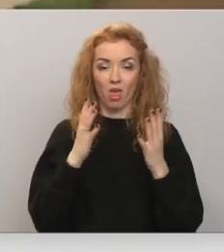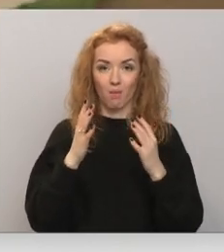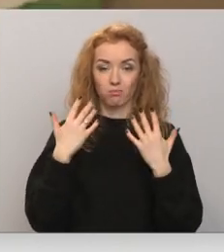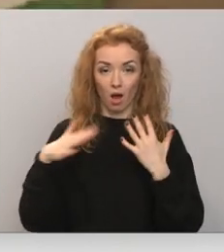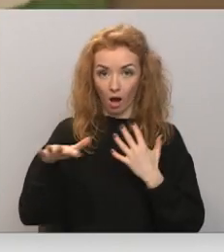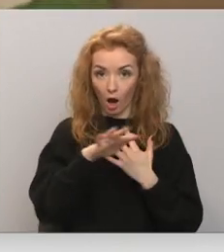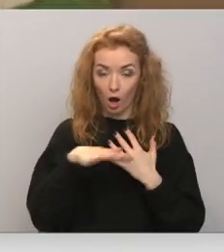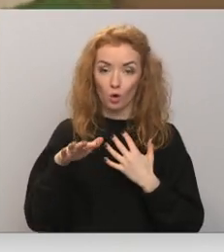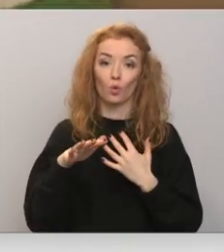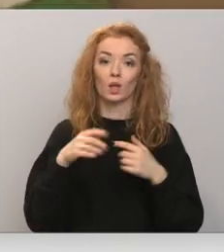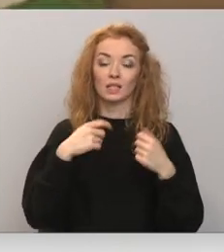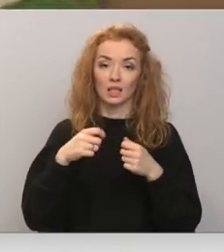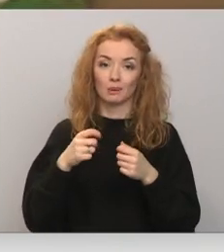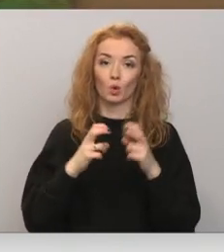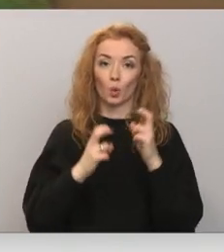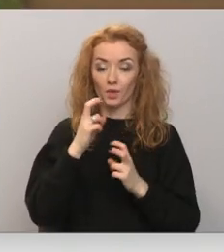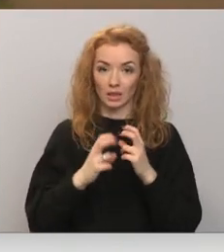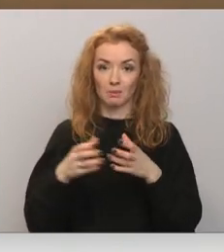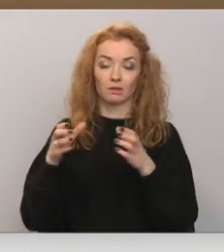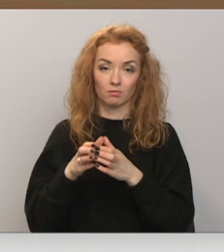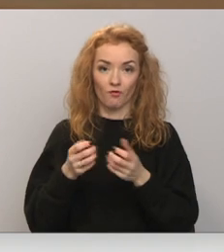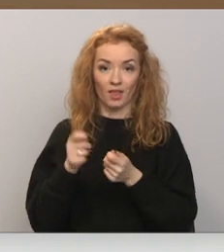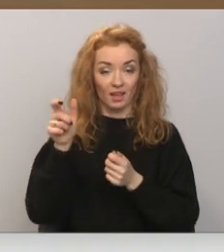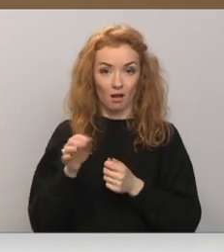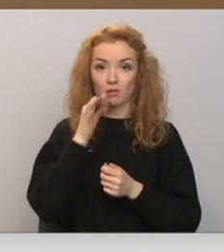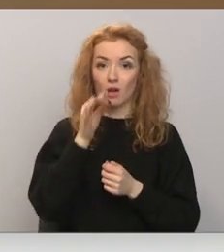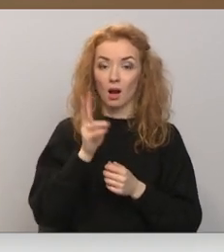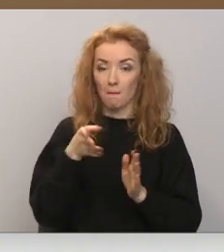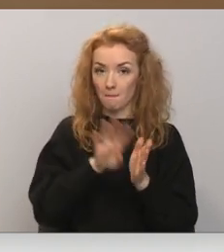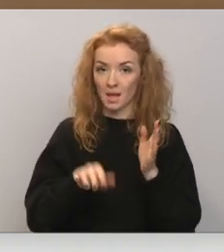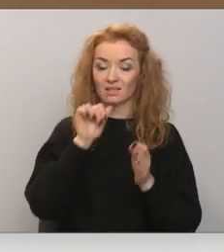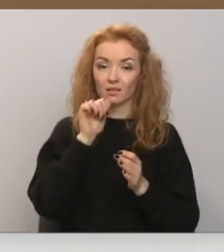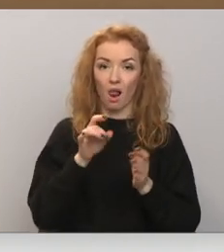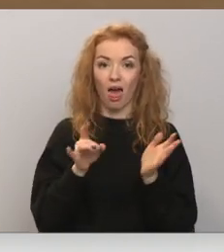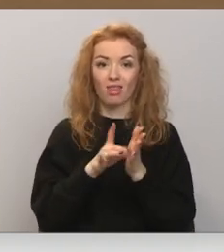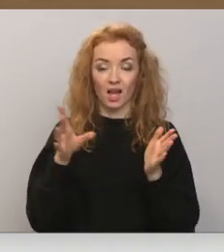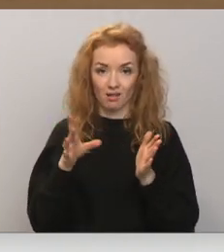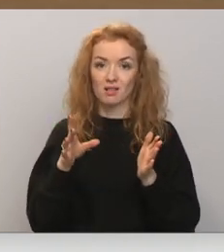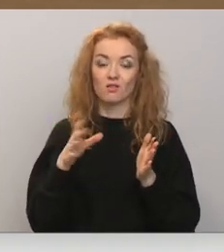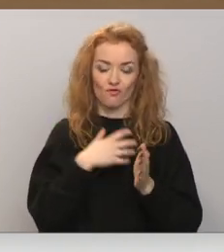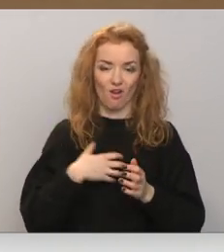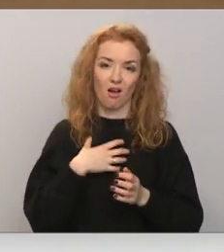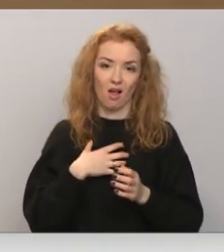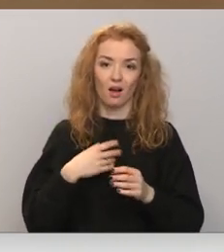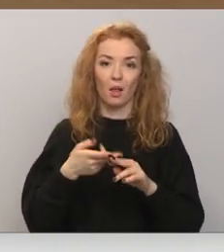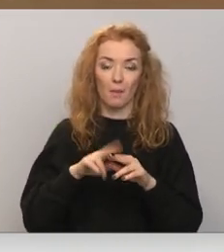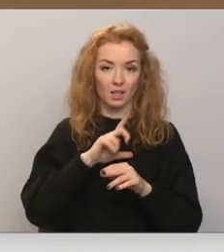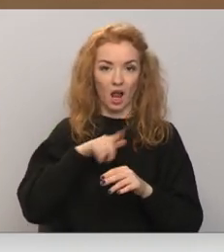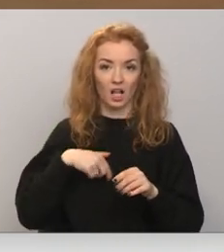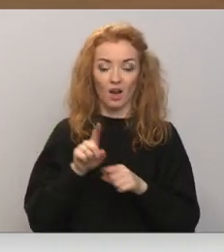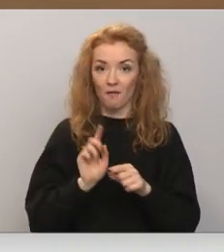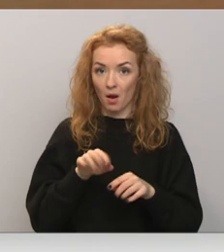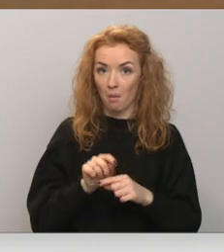Tizniecības rūpniecības kameras vadītais piekrīt, ka bez zaļās enerģijas ienākšanas neiztikt. Latvija tādajāt nevien pārkāps